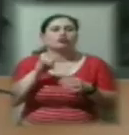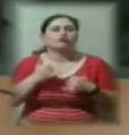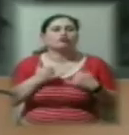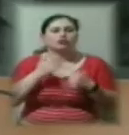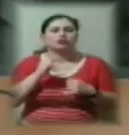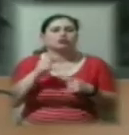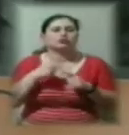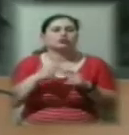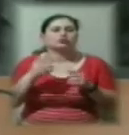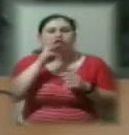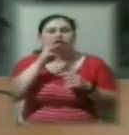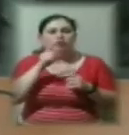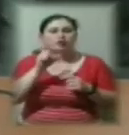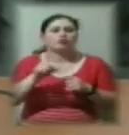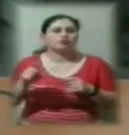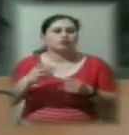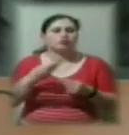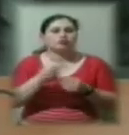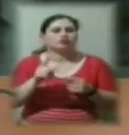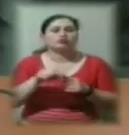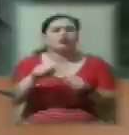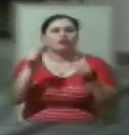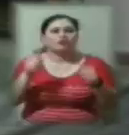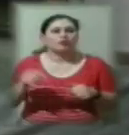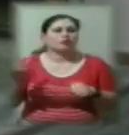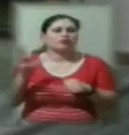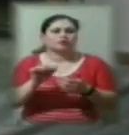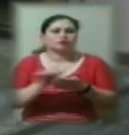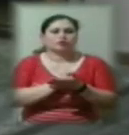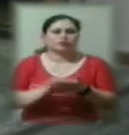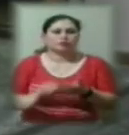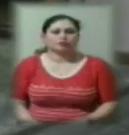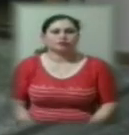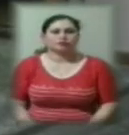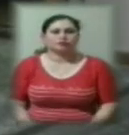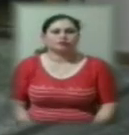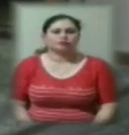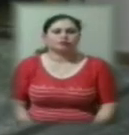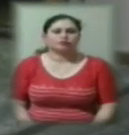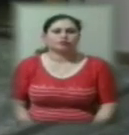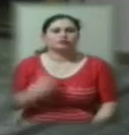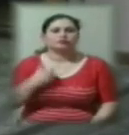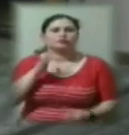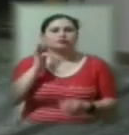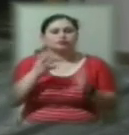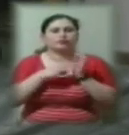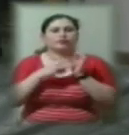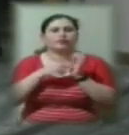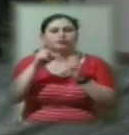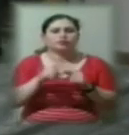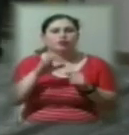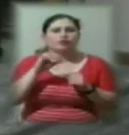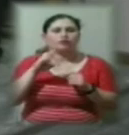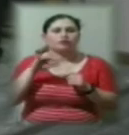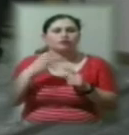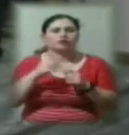плати людей, щоб вони змогли оформити усі документи. Ми думали, що сьогодні 8 осіб, уповноважених на нарахування цієї заробітної